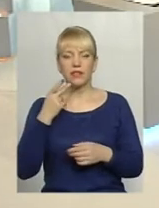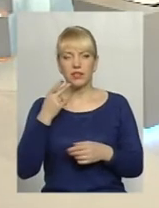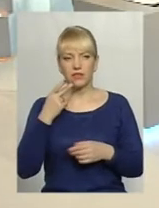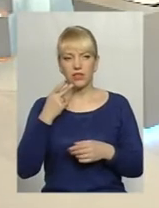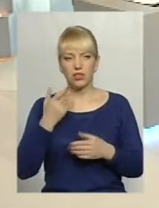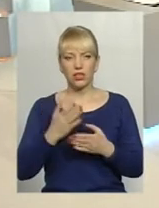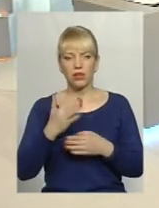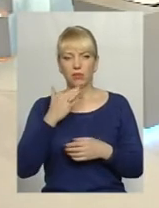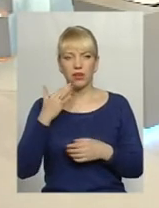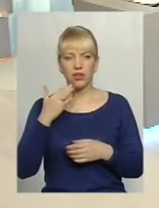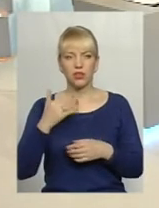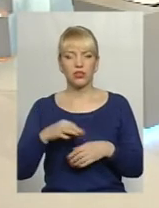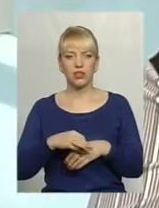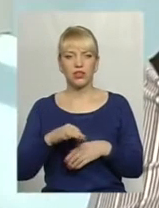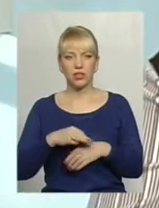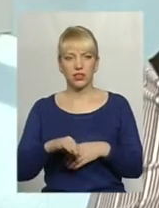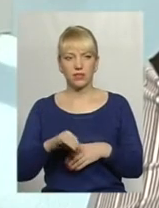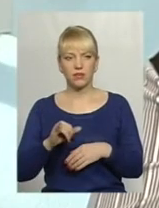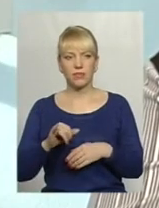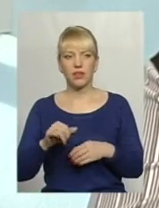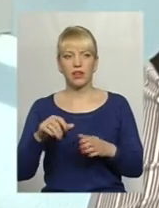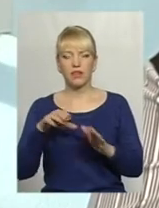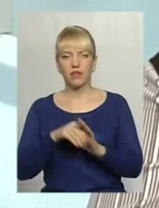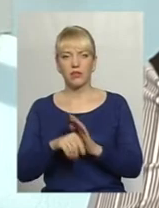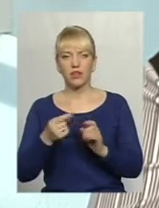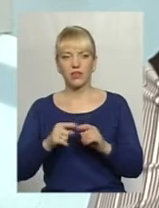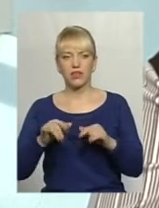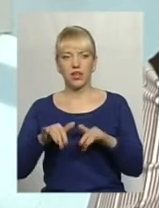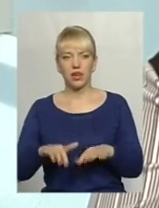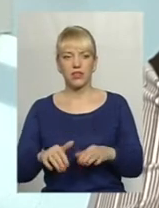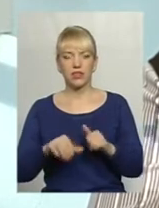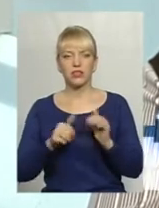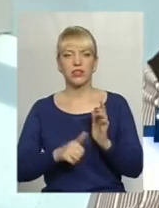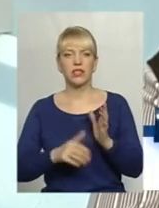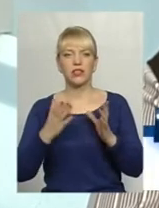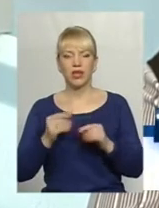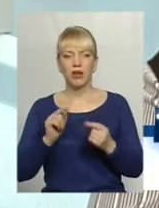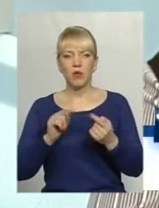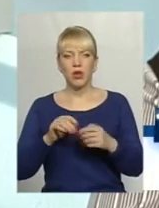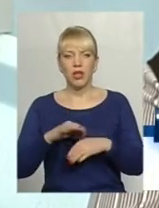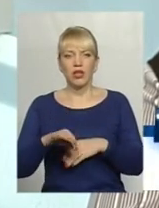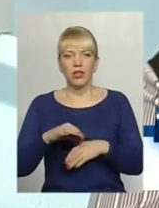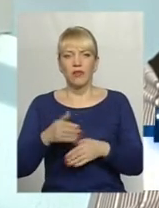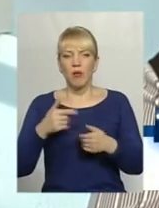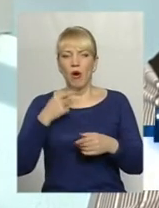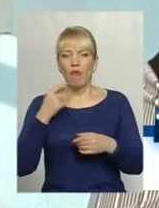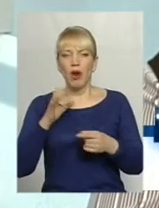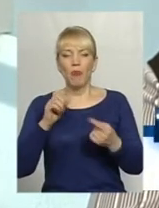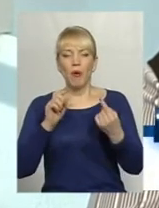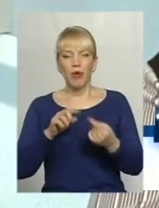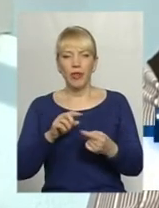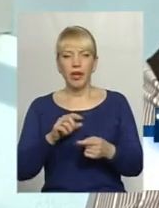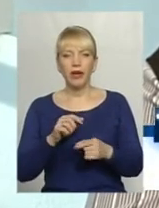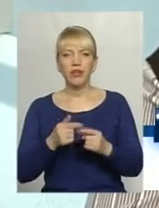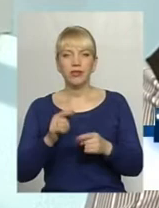є багато прояв насильства. Саме в рамках цієї акції «16 днів проти насильства» ми говоримо про протидію домашньому